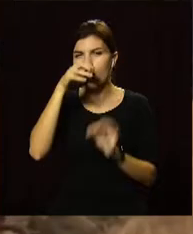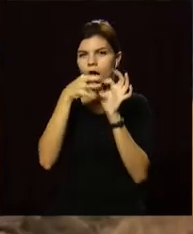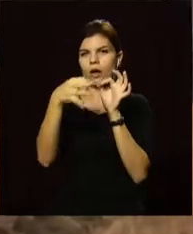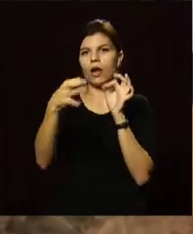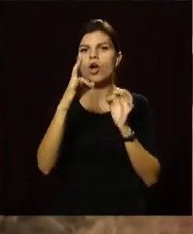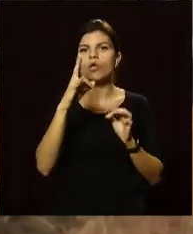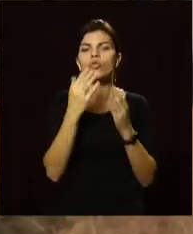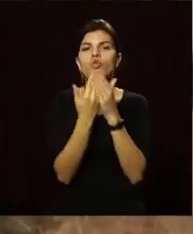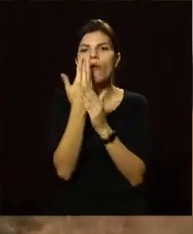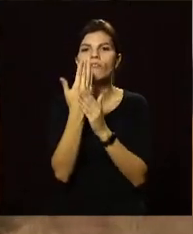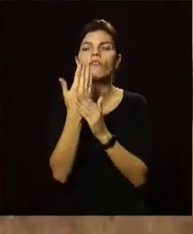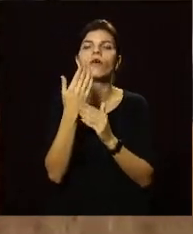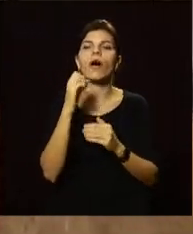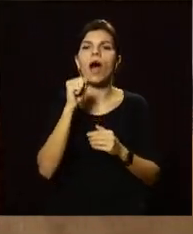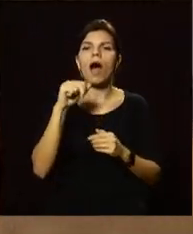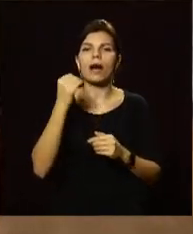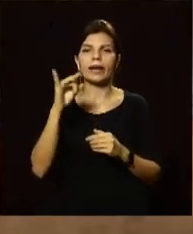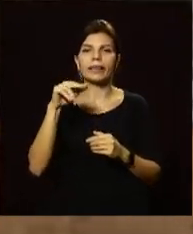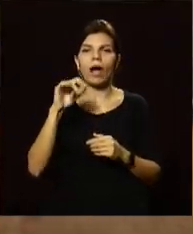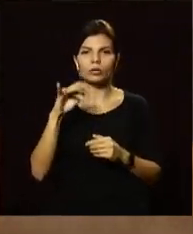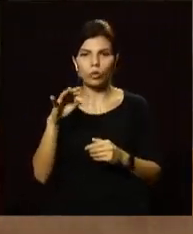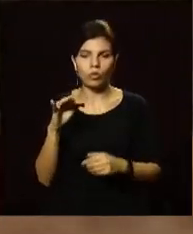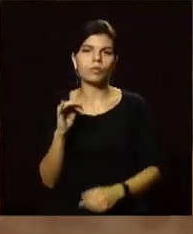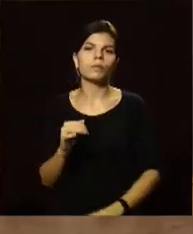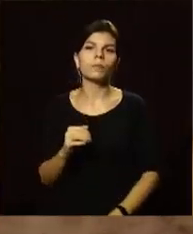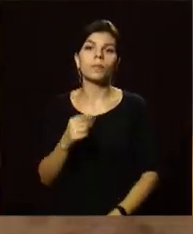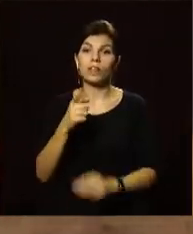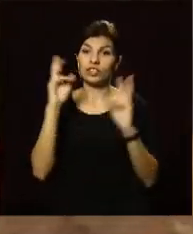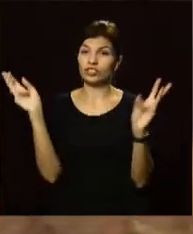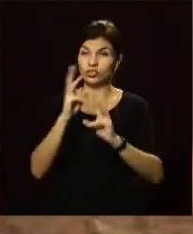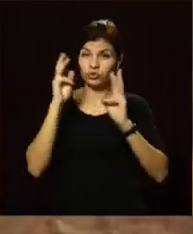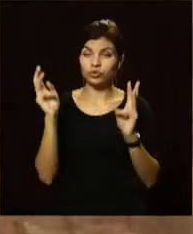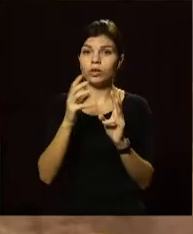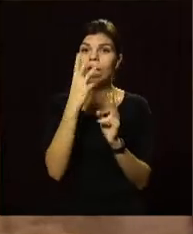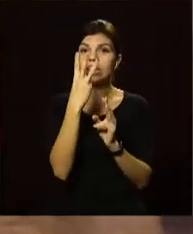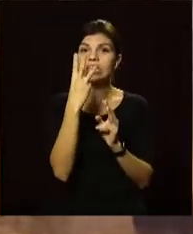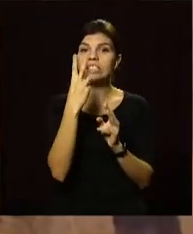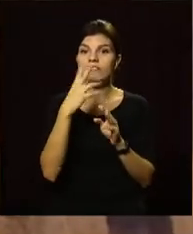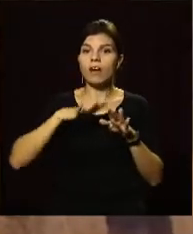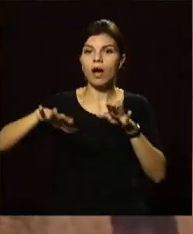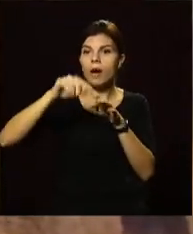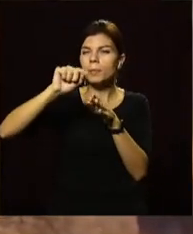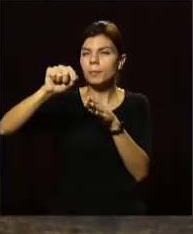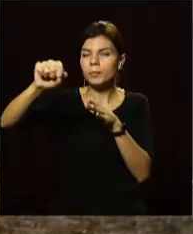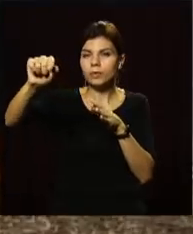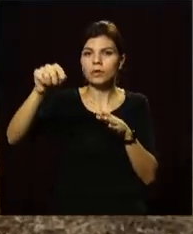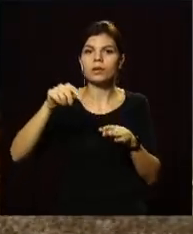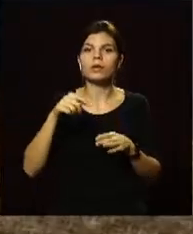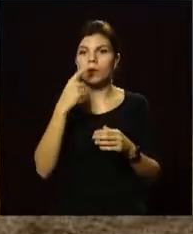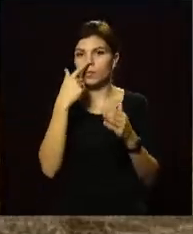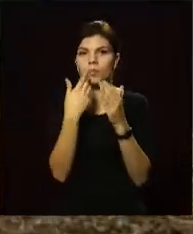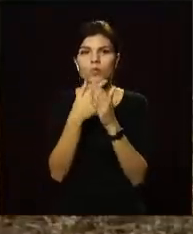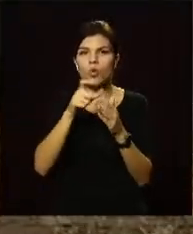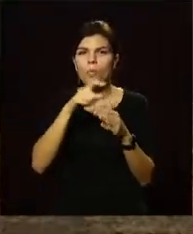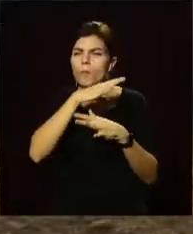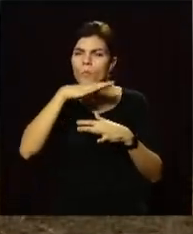Новоайдарського та Сєвєродонецького районів. До зони ураження потрапили 32 населені пункти. Приборкують вогонь понад півтори тисячі